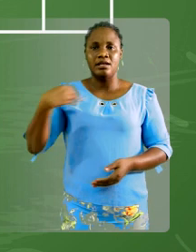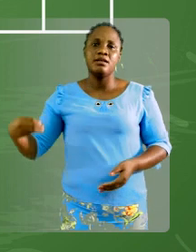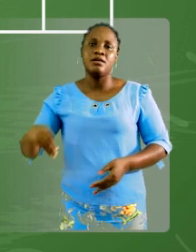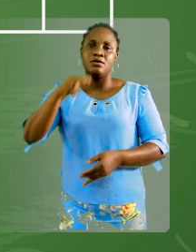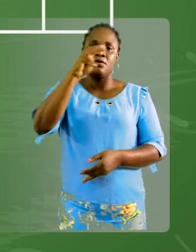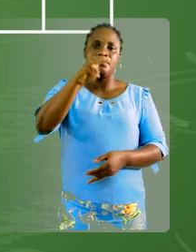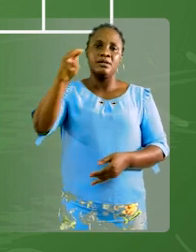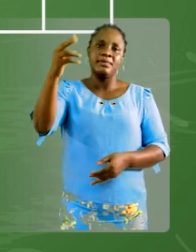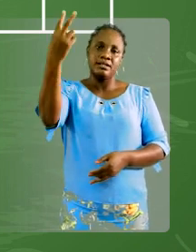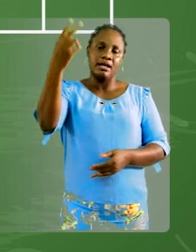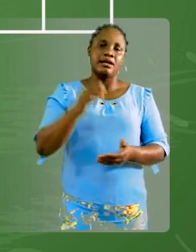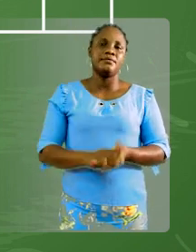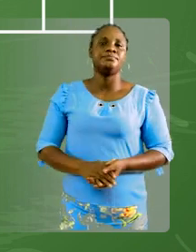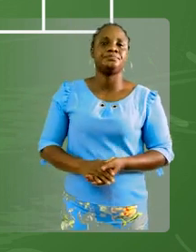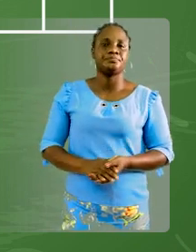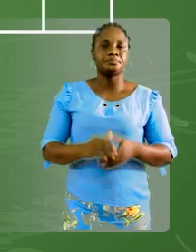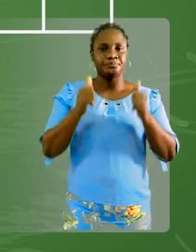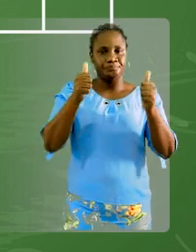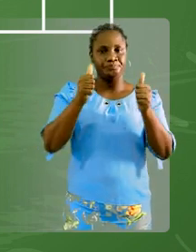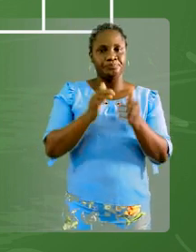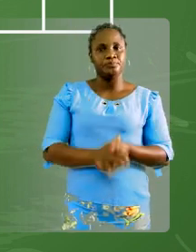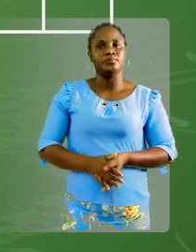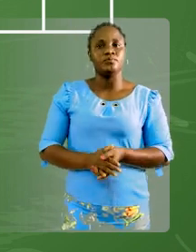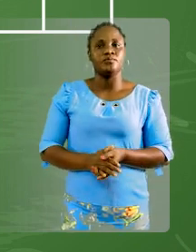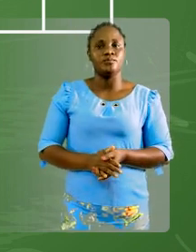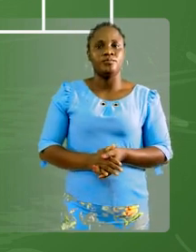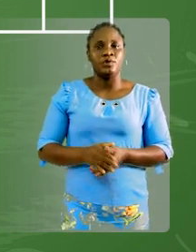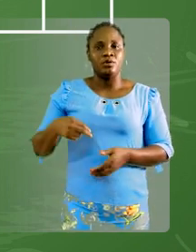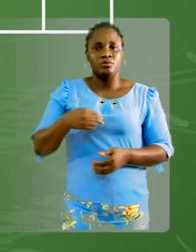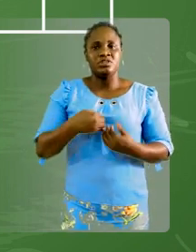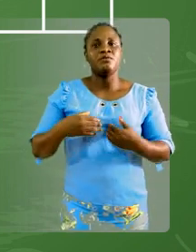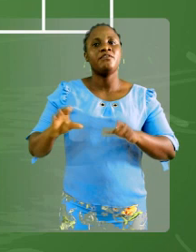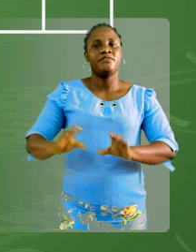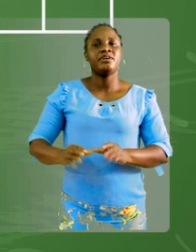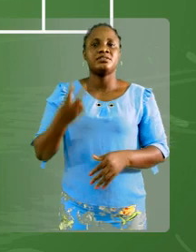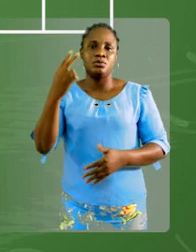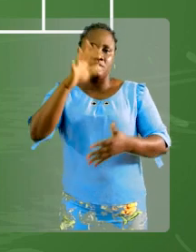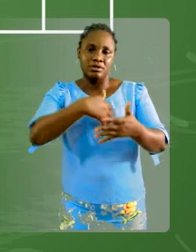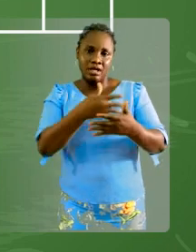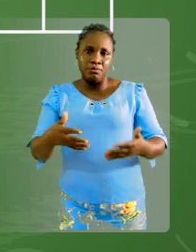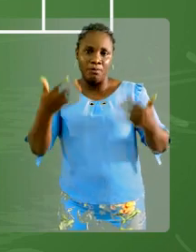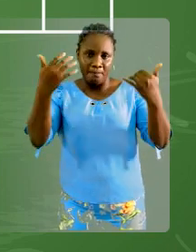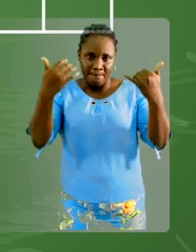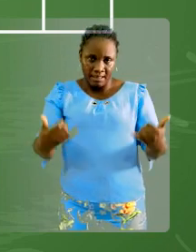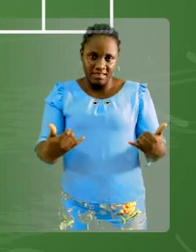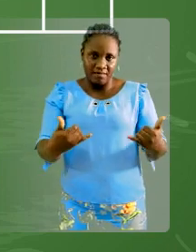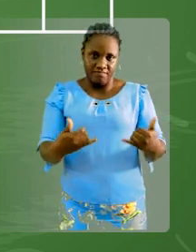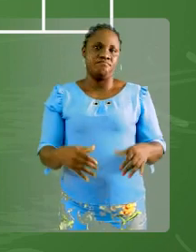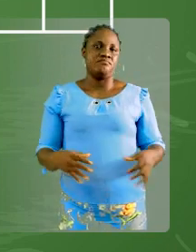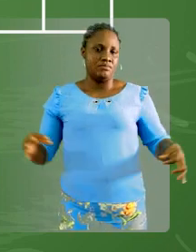on a le millimètre carré. Ça va ? On a établi ces deux tableaux. Maintenant, on va les mettre ensemble.